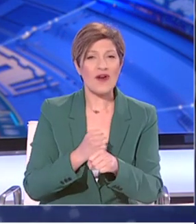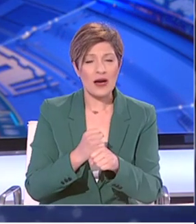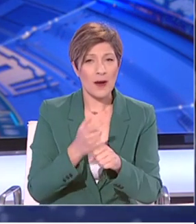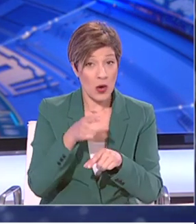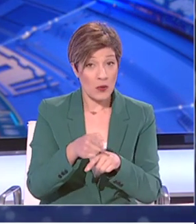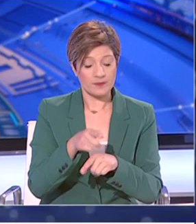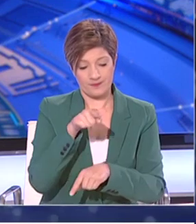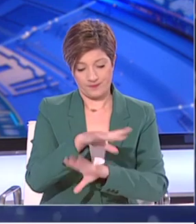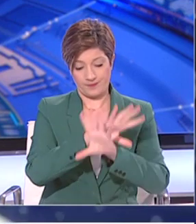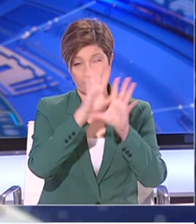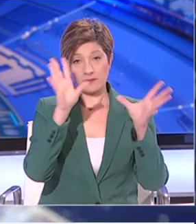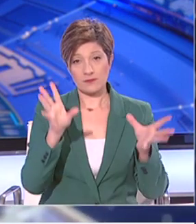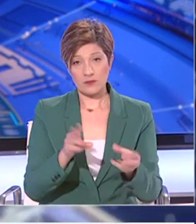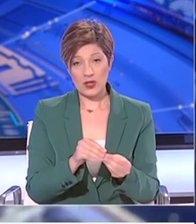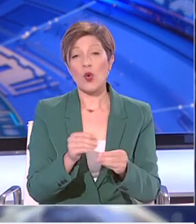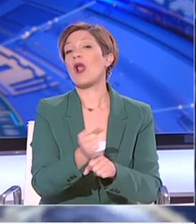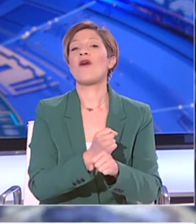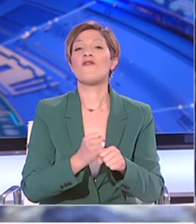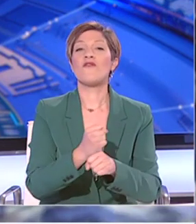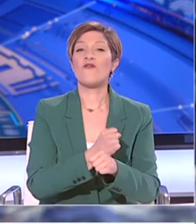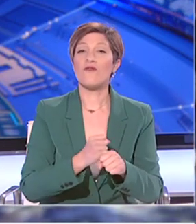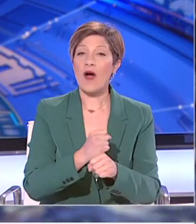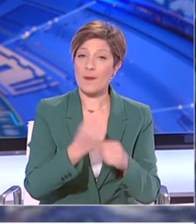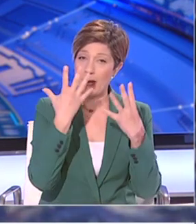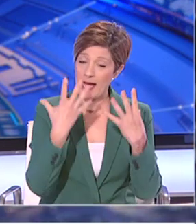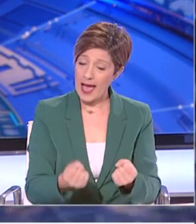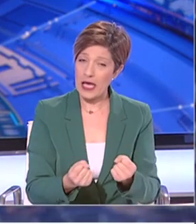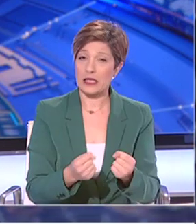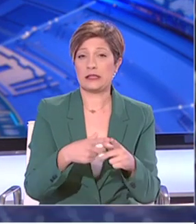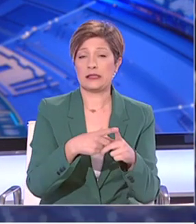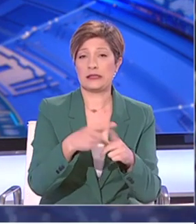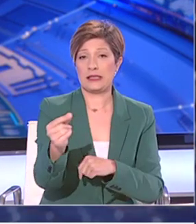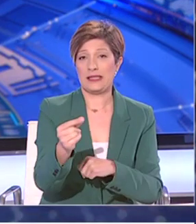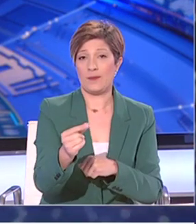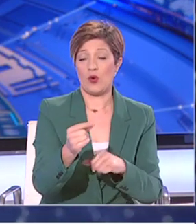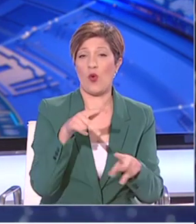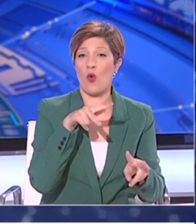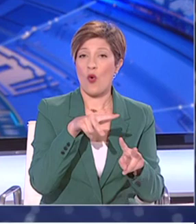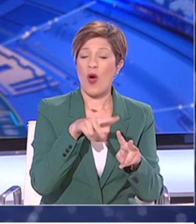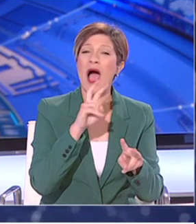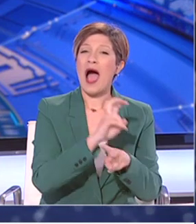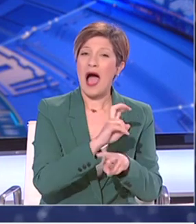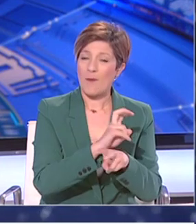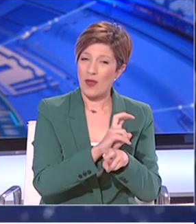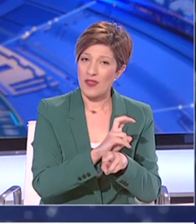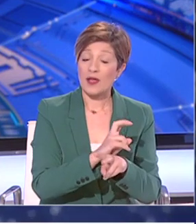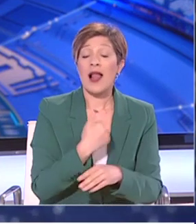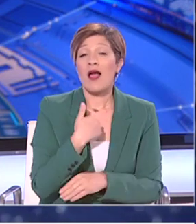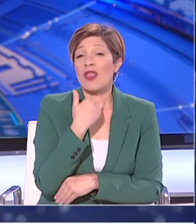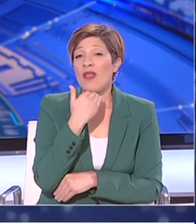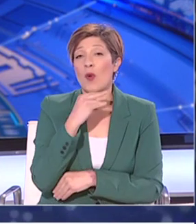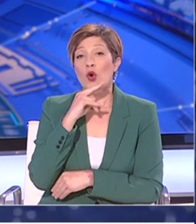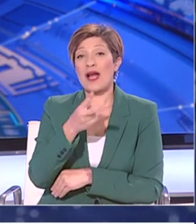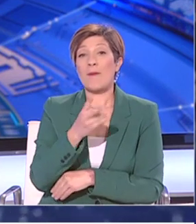από την αρχή, όλα τα διαθέσιμα φάρμακα υπάρχουν στο πλωστάσιο των γιατρών μας. Δυστυχώς, δεν μπορώ να σας απαντήσω